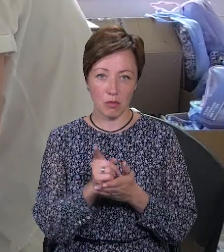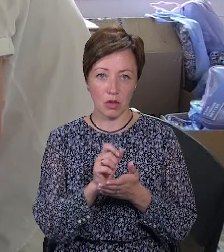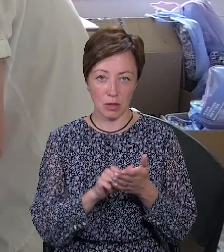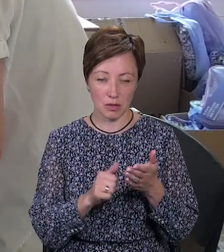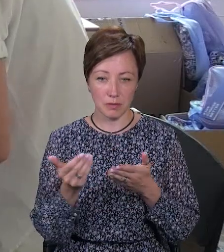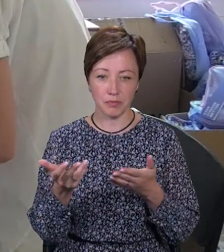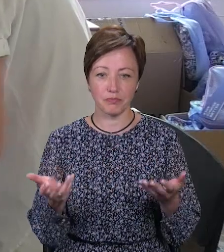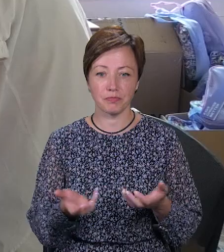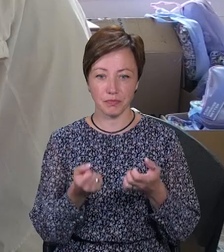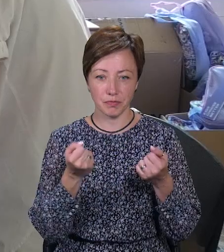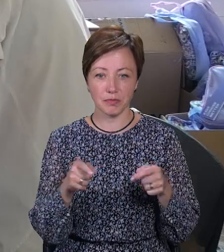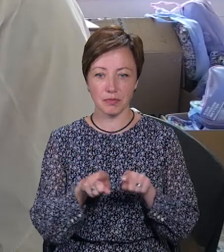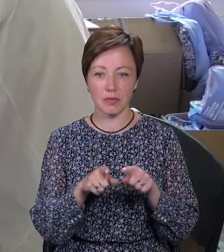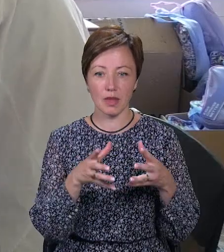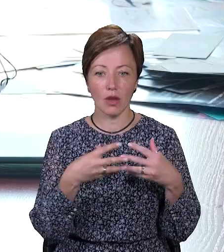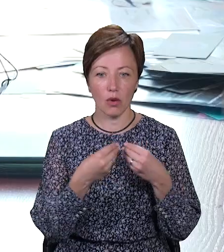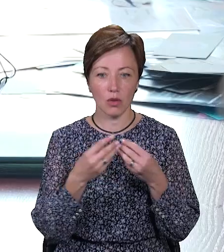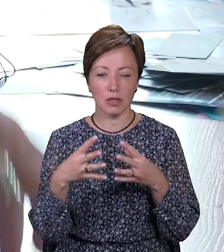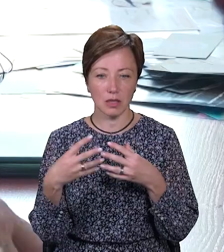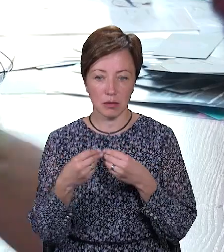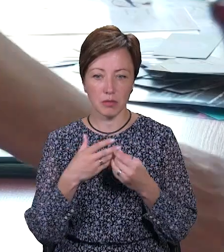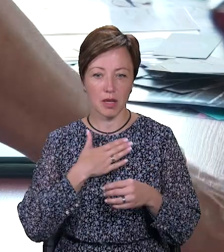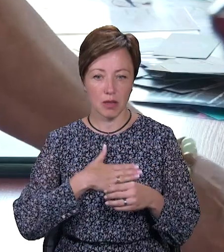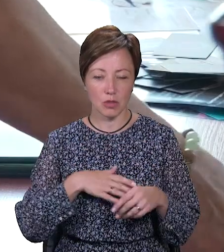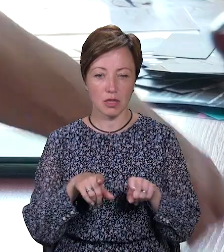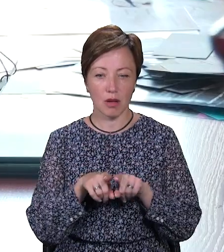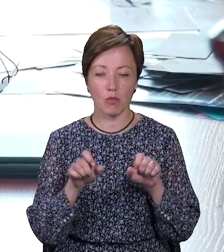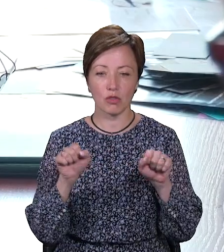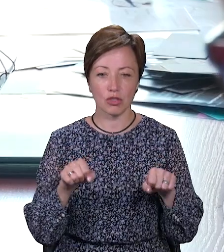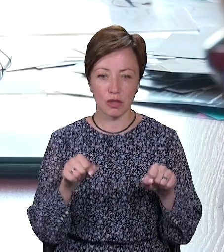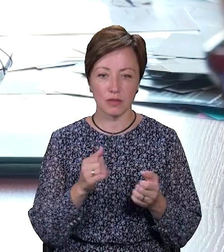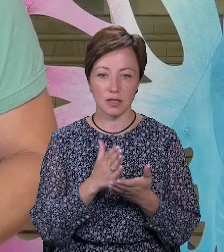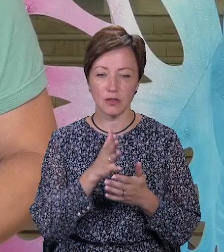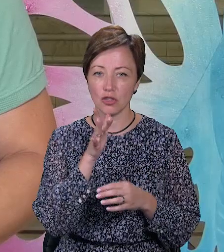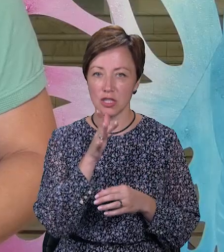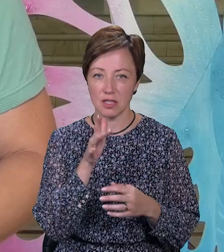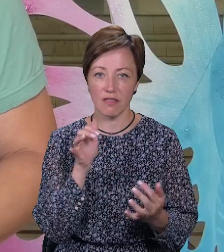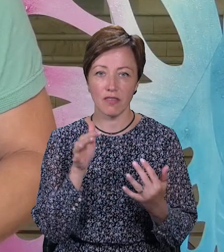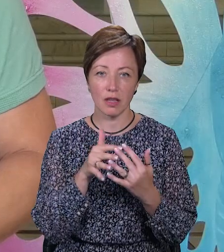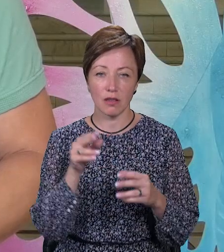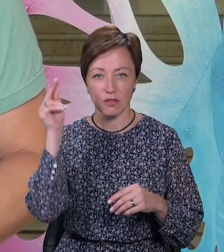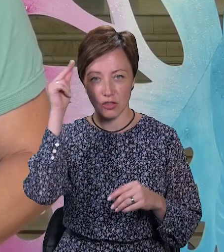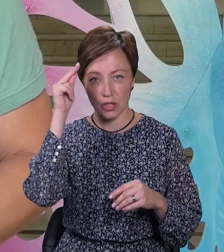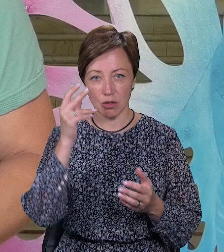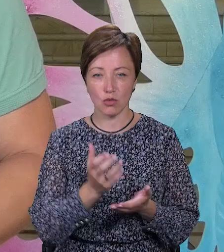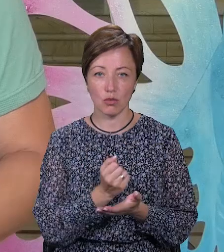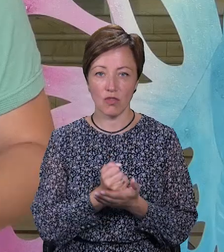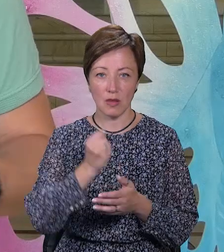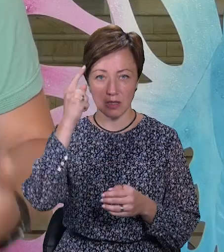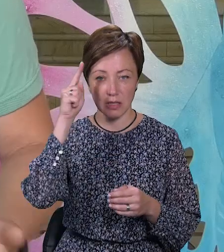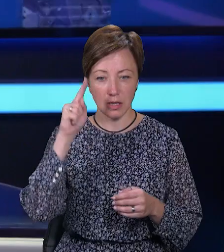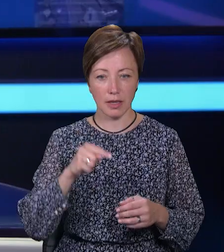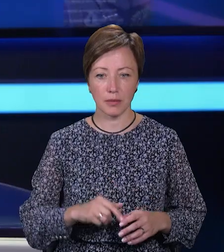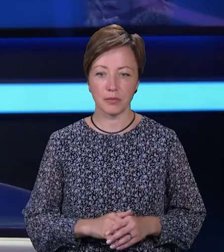підтримує такі родини. Дуже приємно, що є така можливість на часи війни вчитися, здобувати знання.